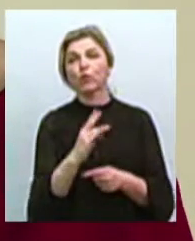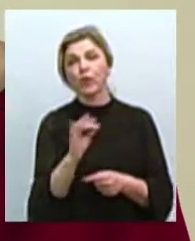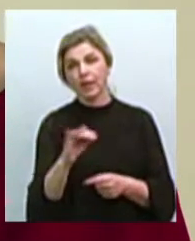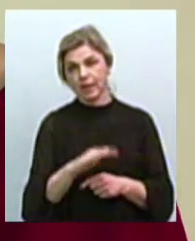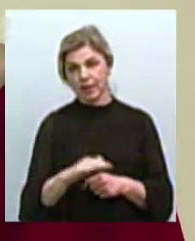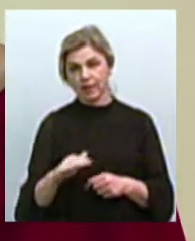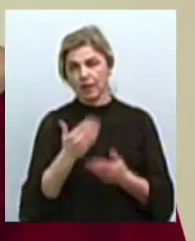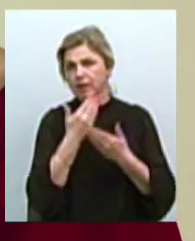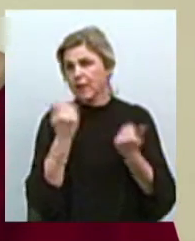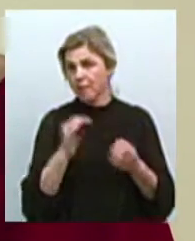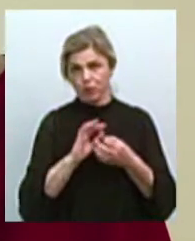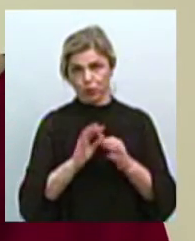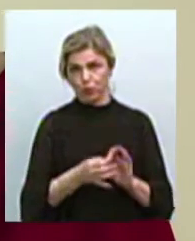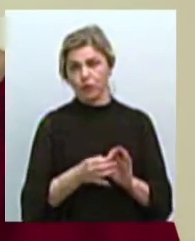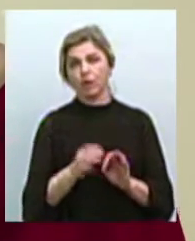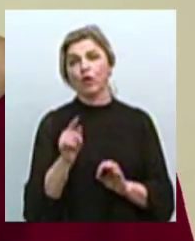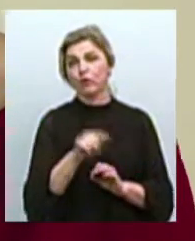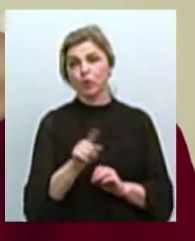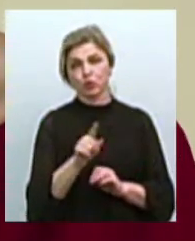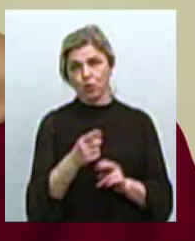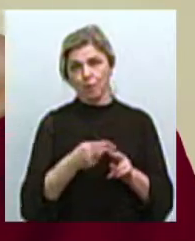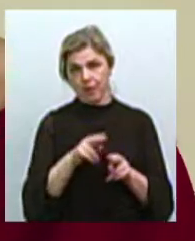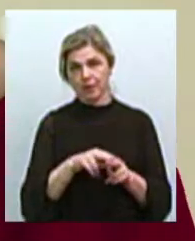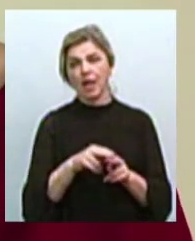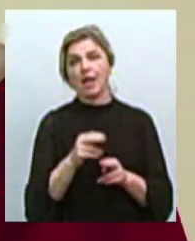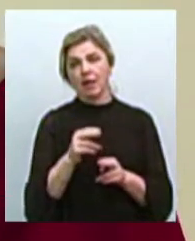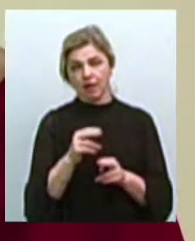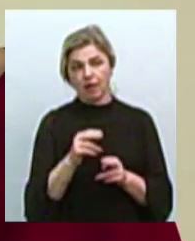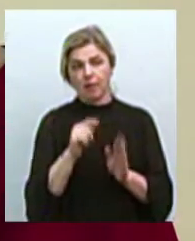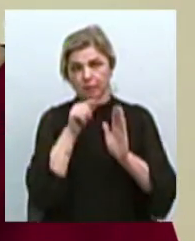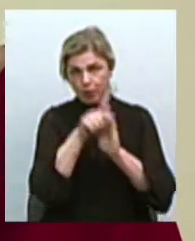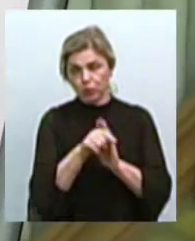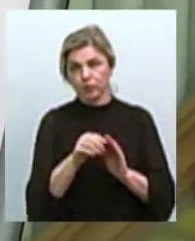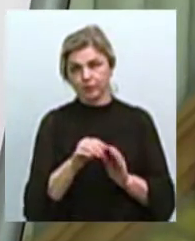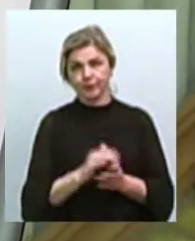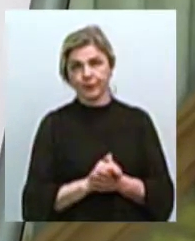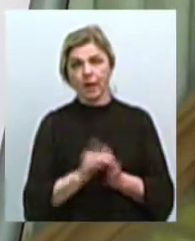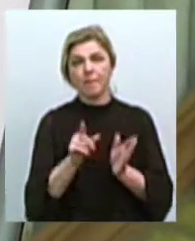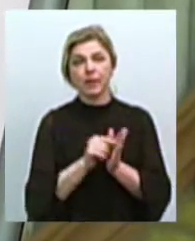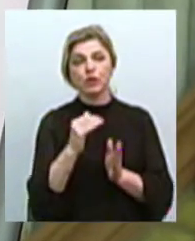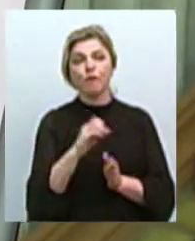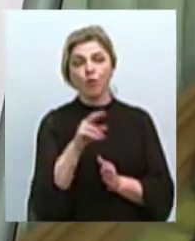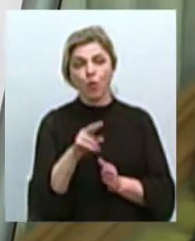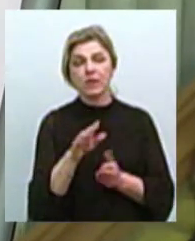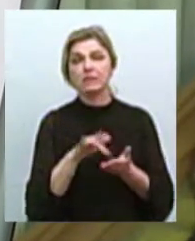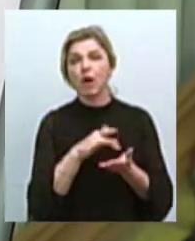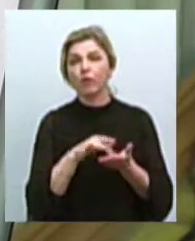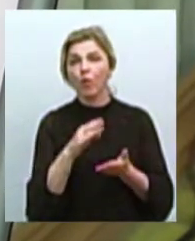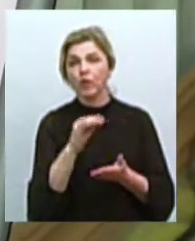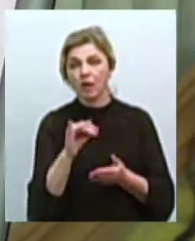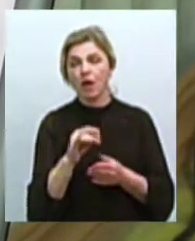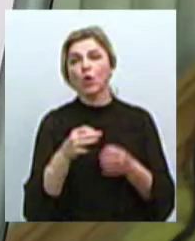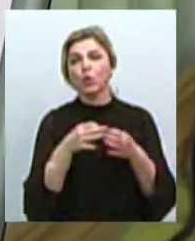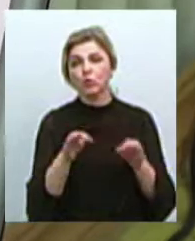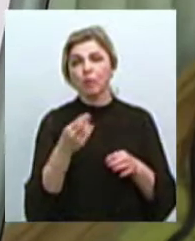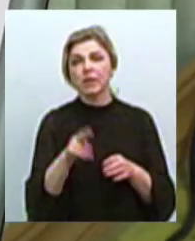Немає труднощів в тому, щоб зайти на цей ресурс і ним користуватися. Пенсійний фонд у смартфоні доступний для завантаження